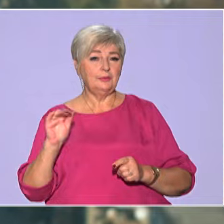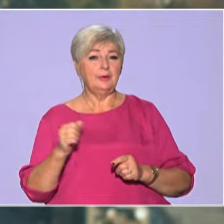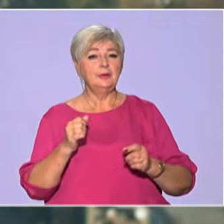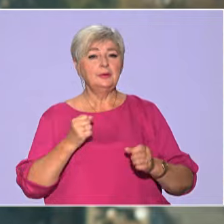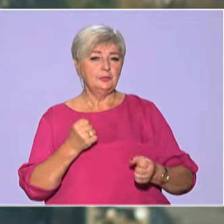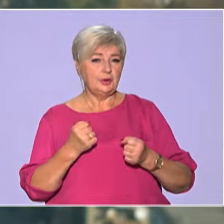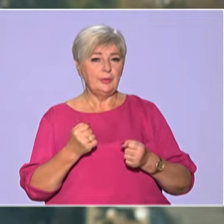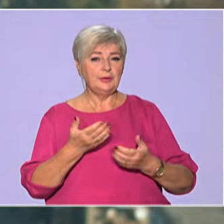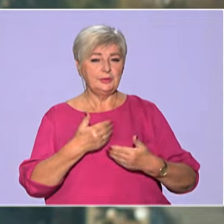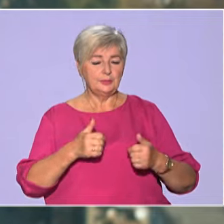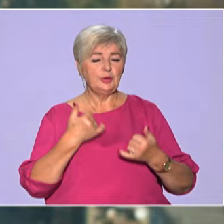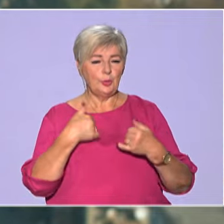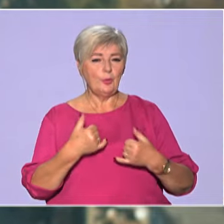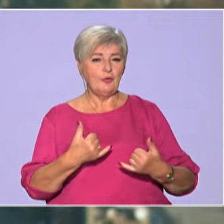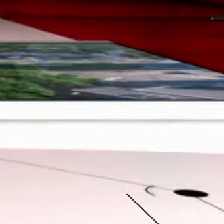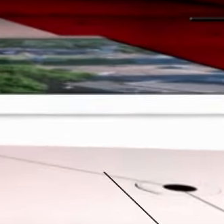Тримаємося, бо ми того варті.